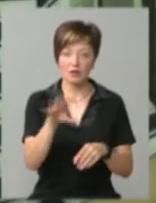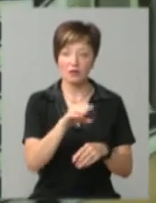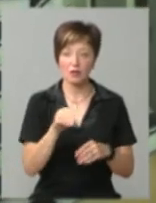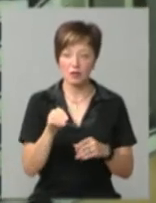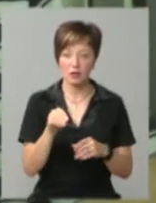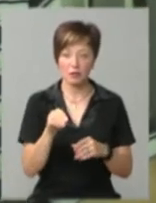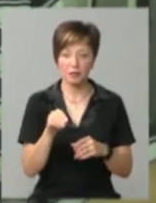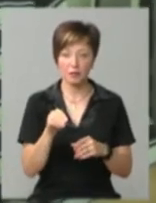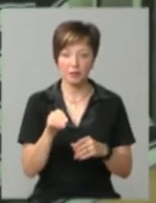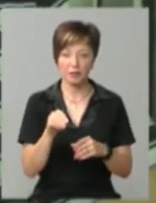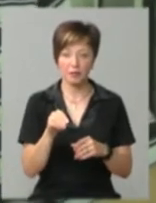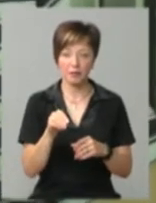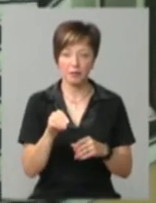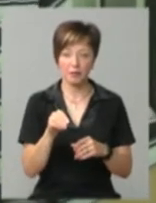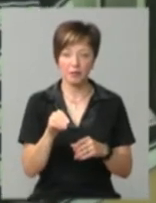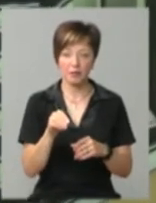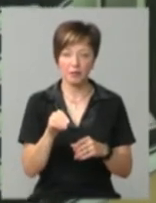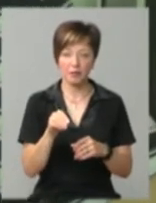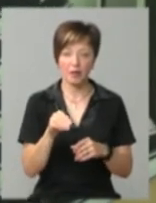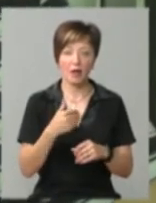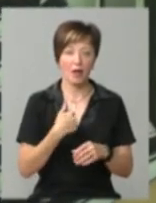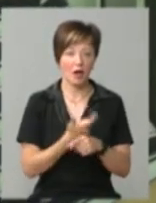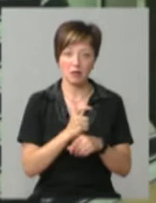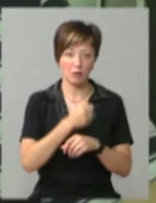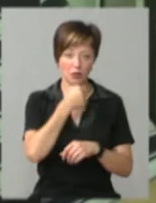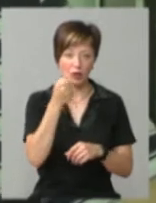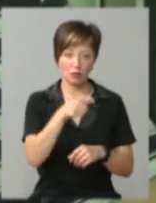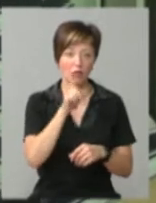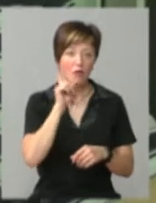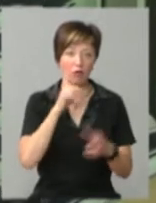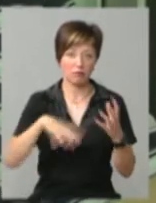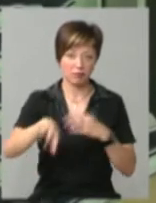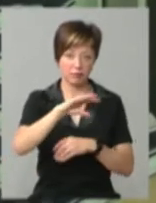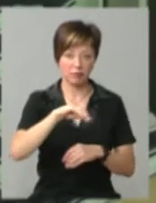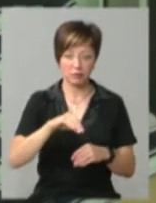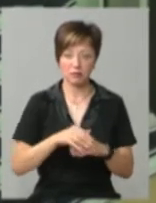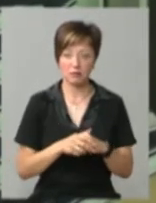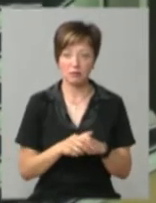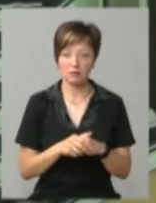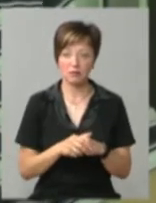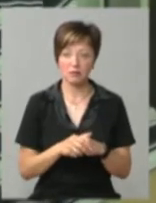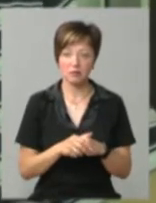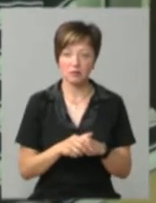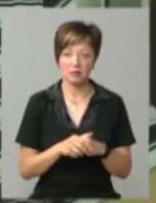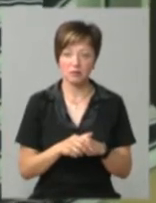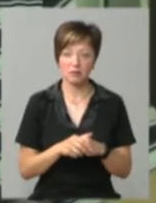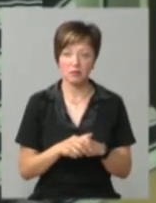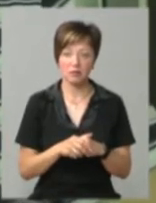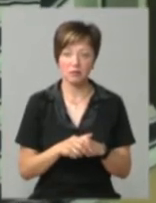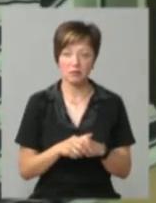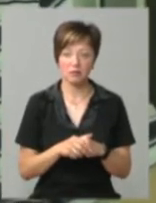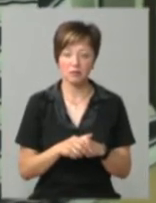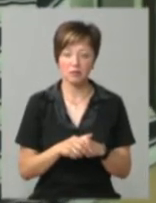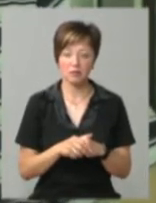почти немає. Я почти самі ставшим відділення. Там всі ж такі